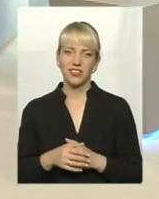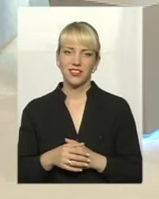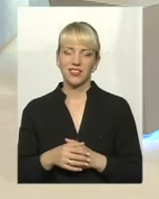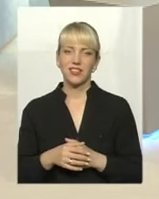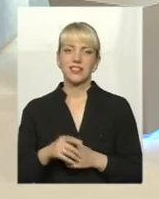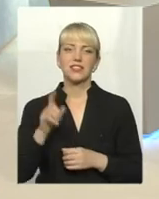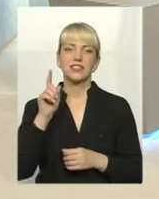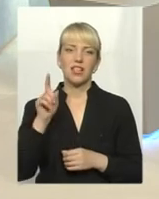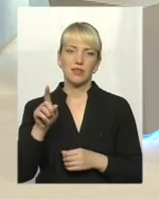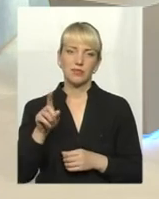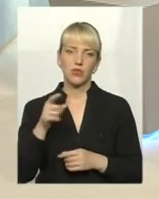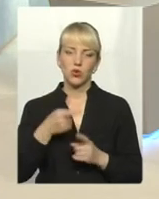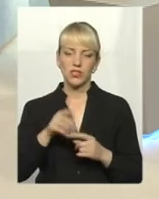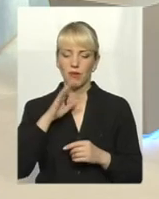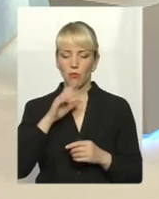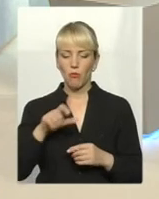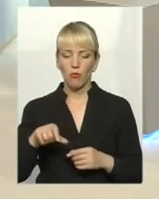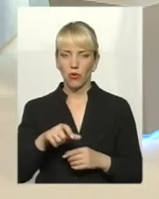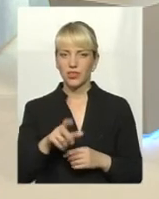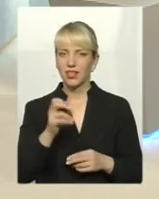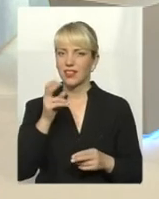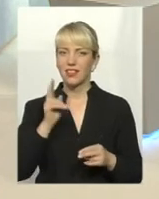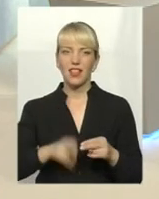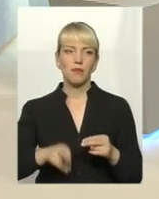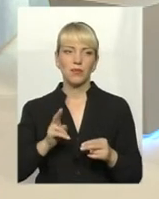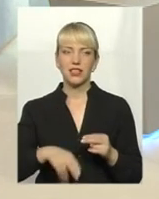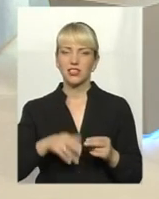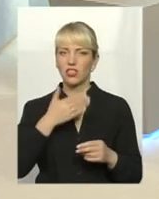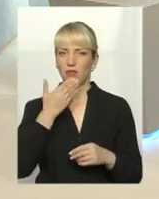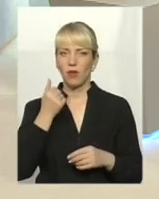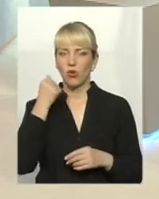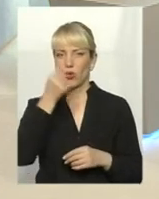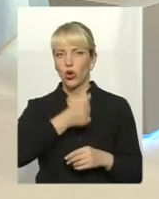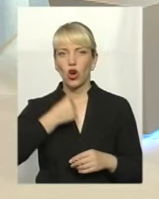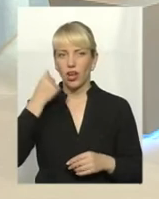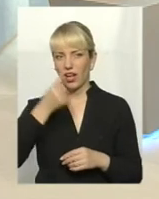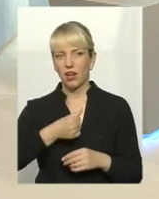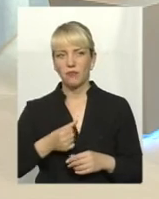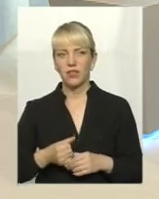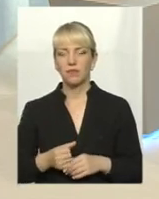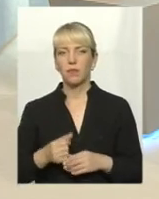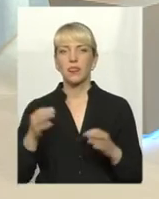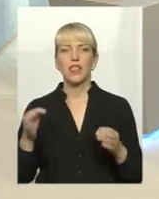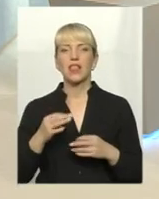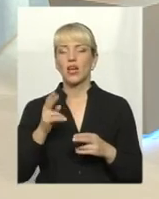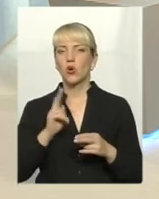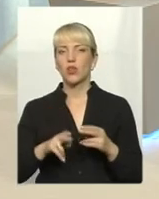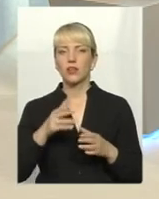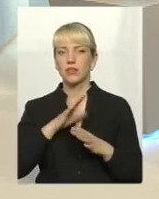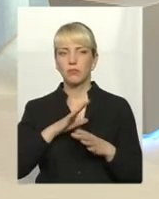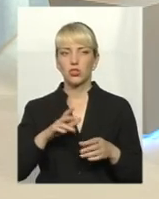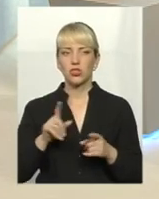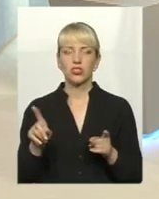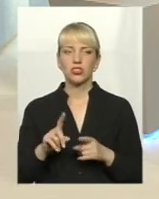там цей потік не прекращається роками. І ніколи не прекращався. Давайте